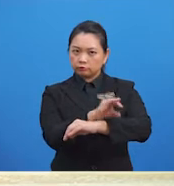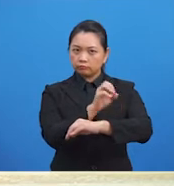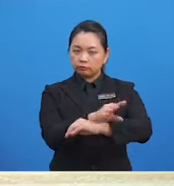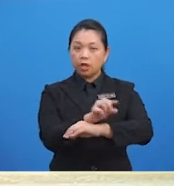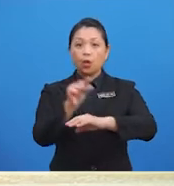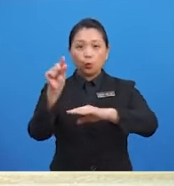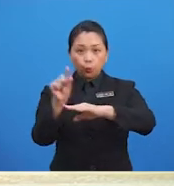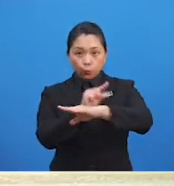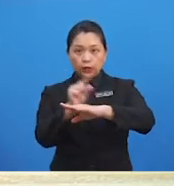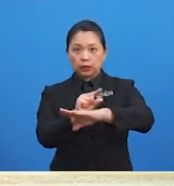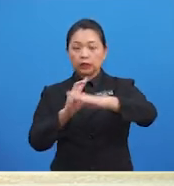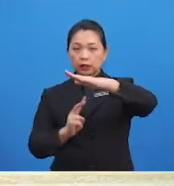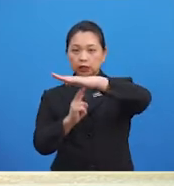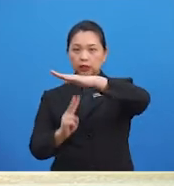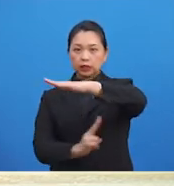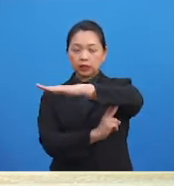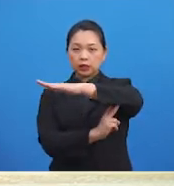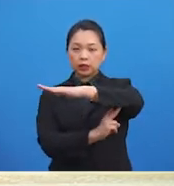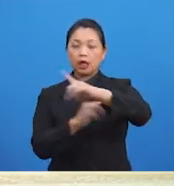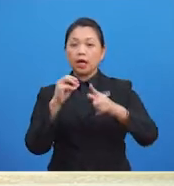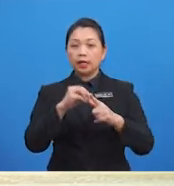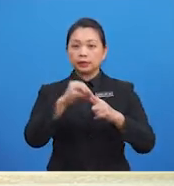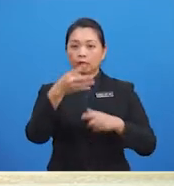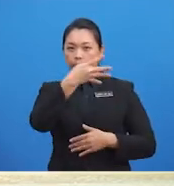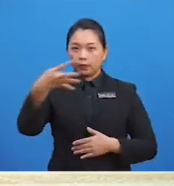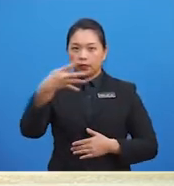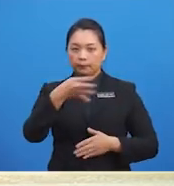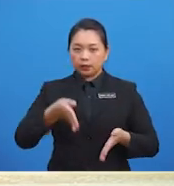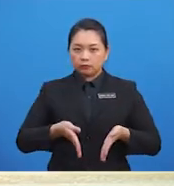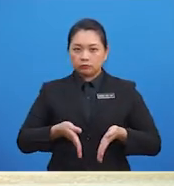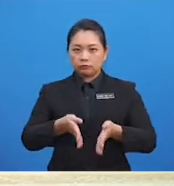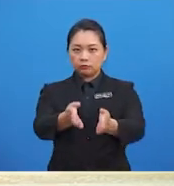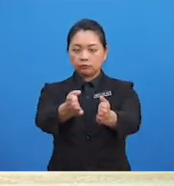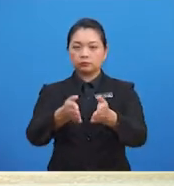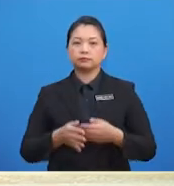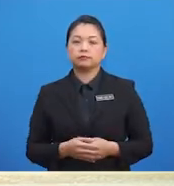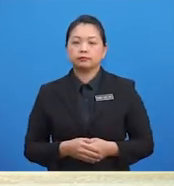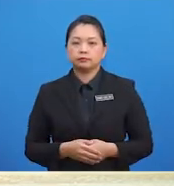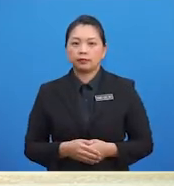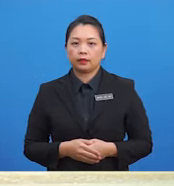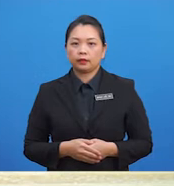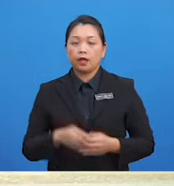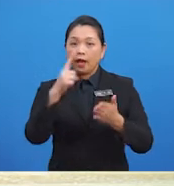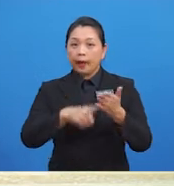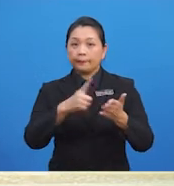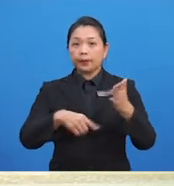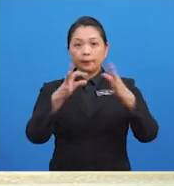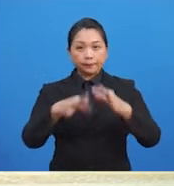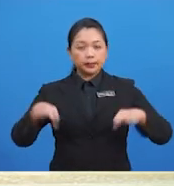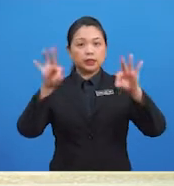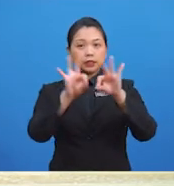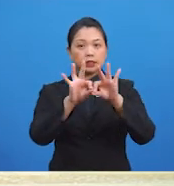gunakan jejantas Atau lintasan berlang ketika melintas jalan raya Murid-murid, apakah